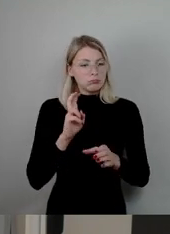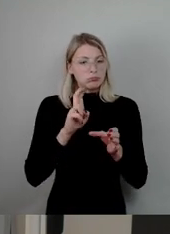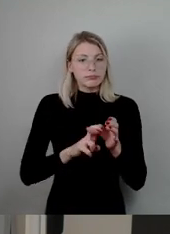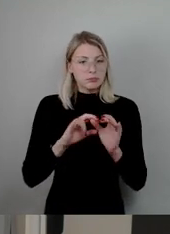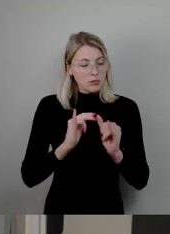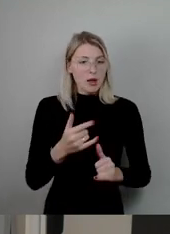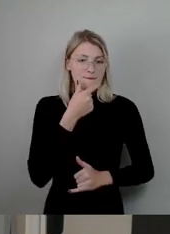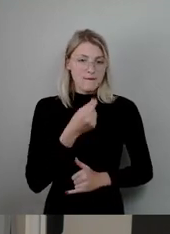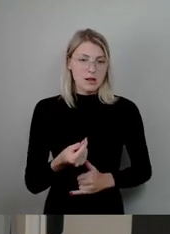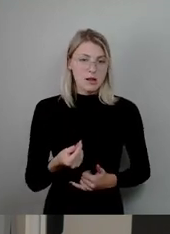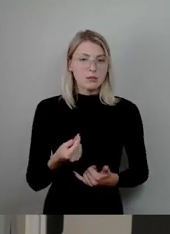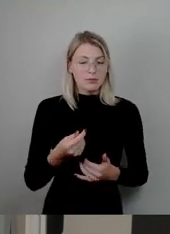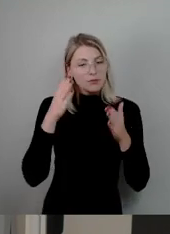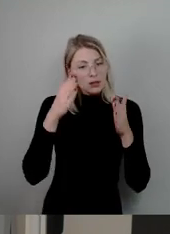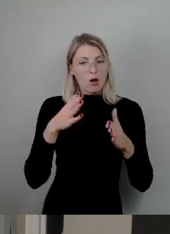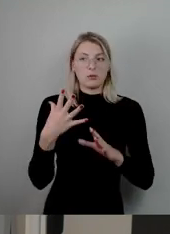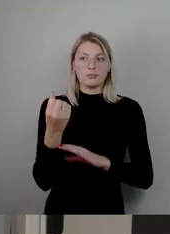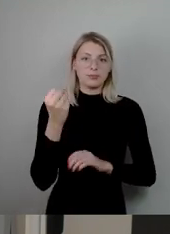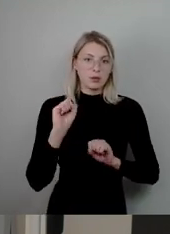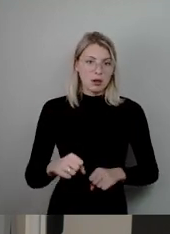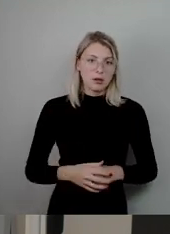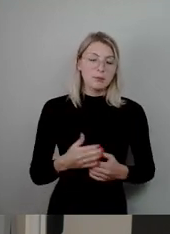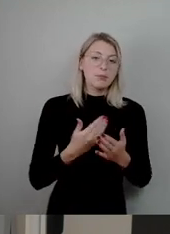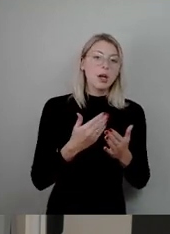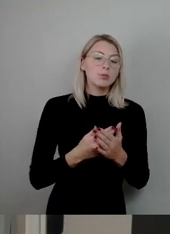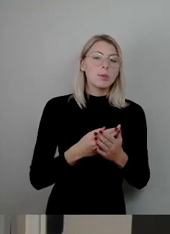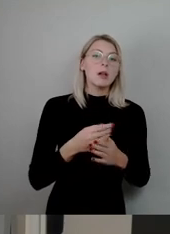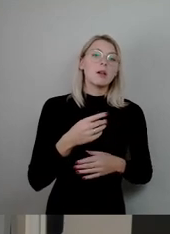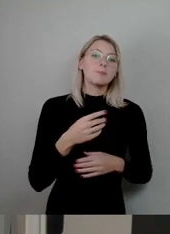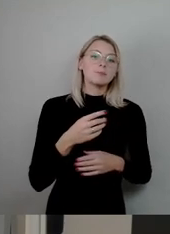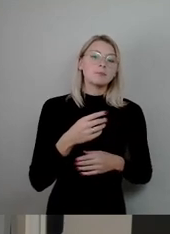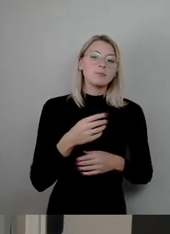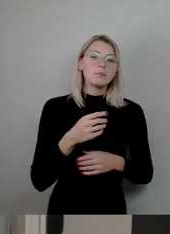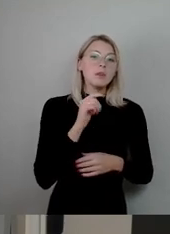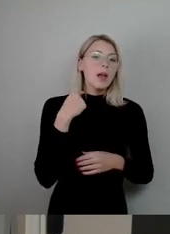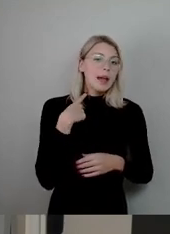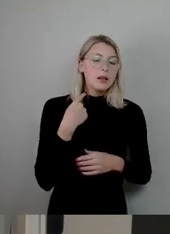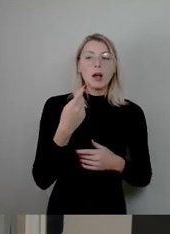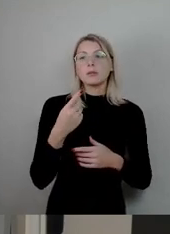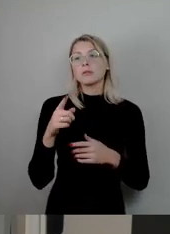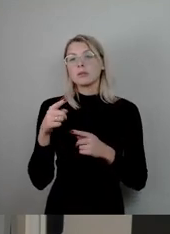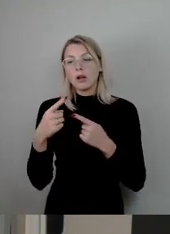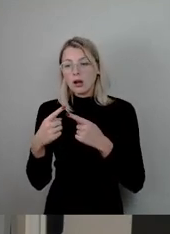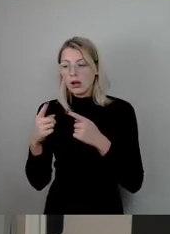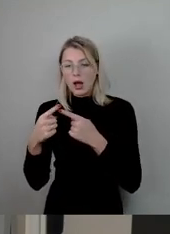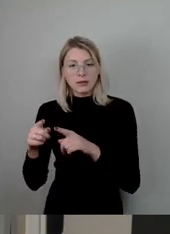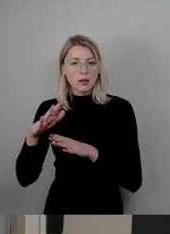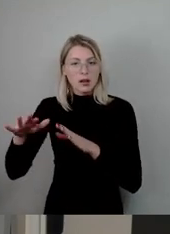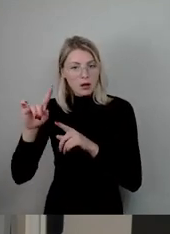Das haben sich zum Beispiel in Großbritannien, Spanien und den Niederlanden zahlreiche Fußballvereine auch